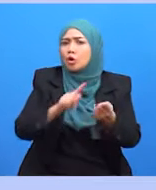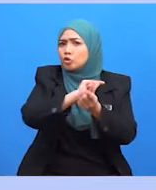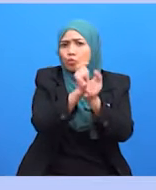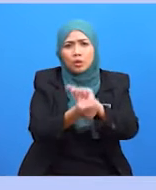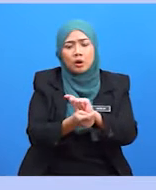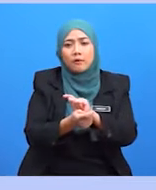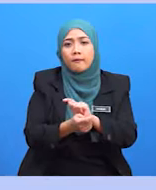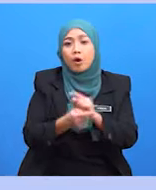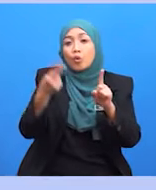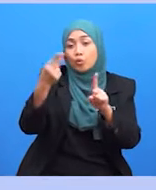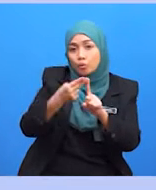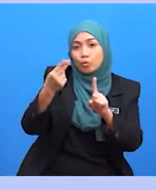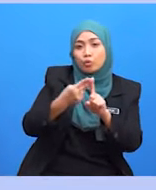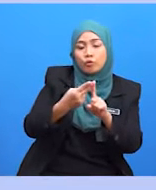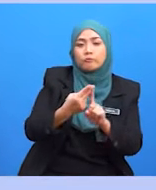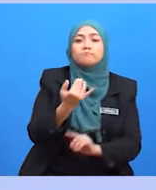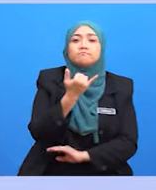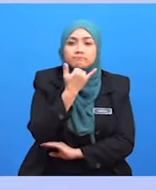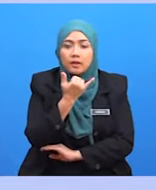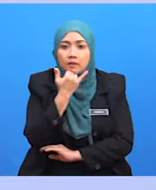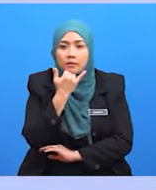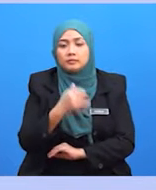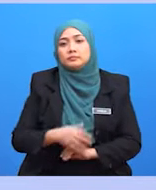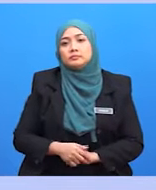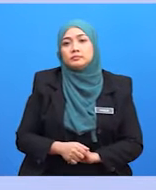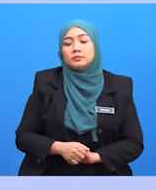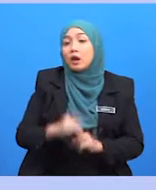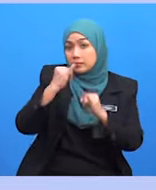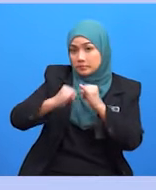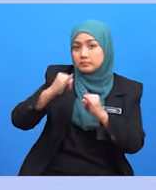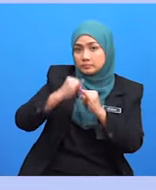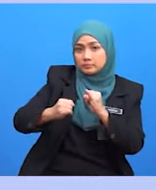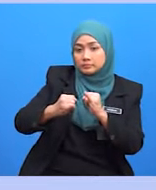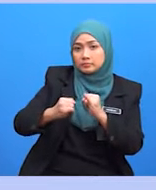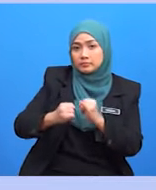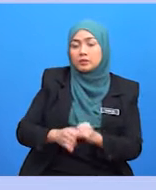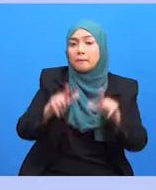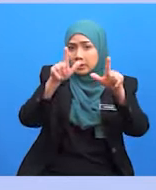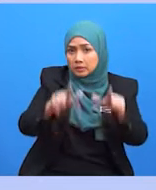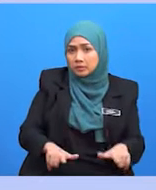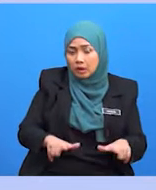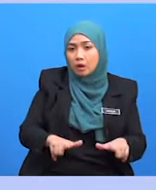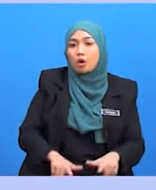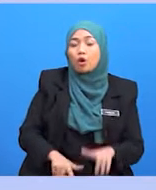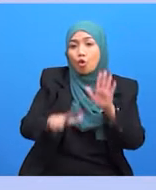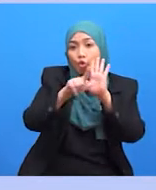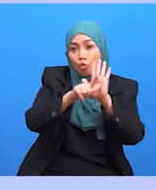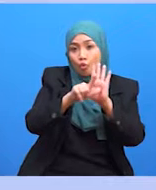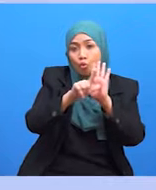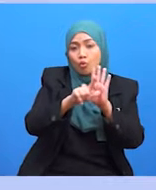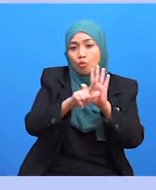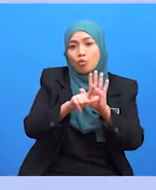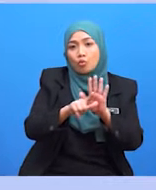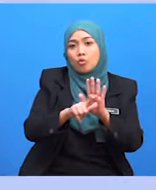Menukar font pada logo rasmi juga adalah dilarang. Dan akhir sekali adalah meletapkan logo rasmi